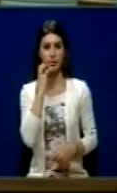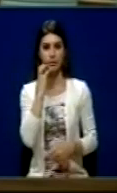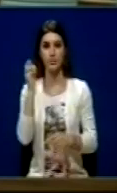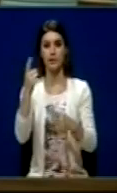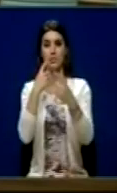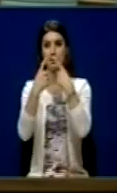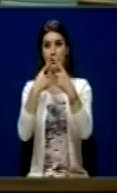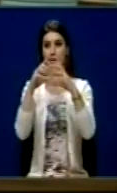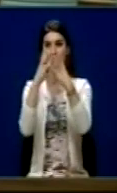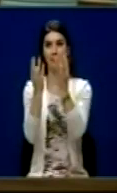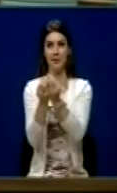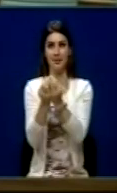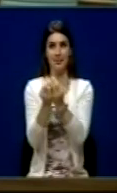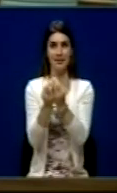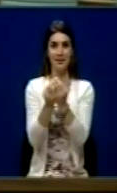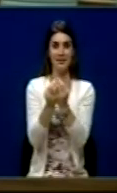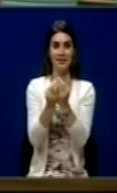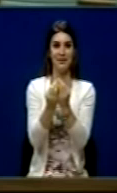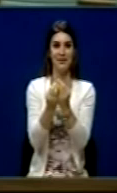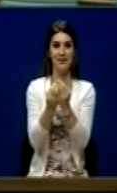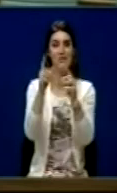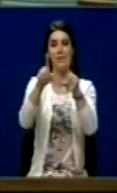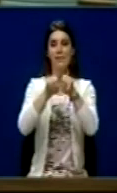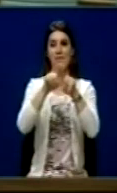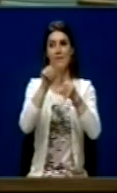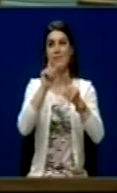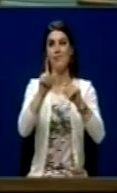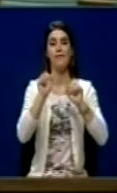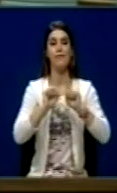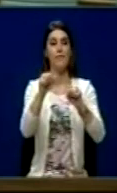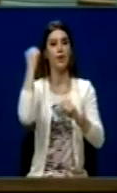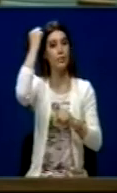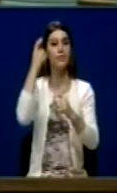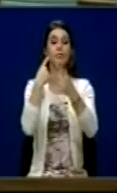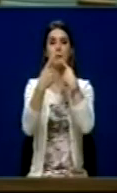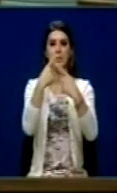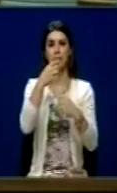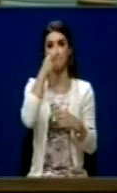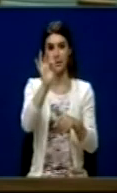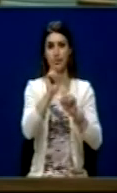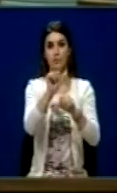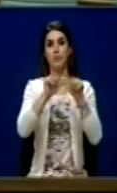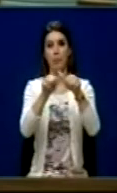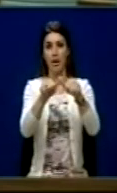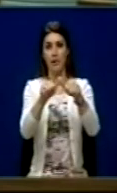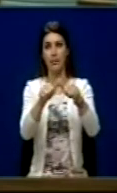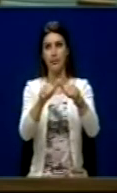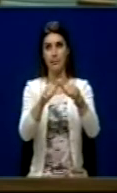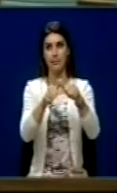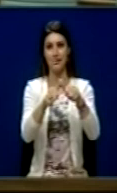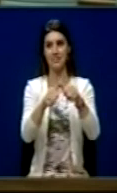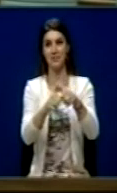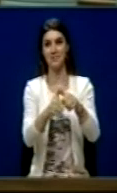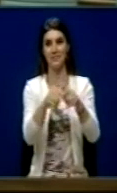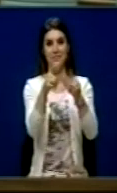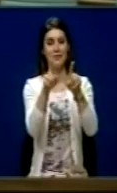a zi, i nevojitështë në Sërbis për që afrua bashkimit të Europian, dhe refuzimi Kosovës që shkëjnë në këto negociatat, dhët ishte kushti mëj minë që dhëtë mund të i vejë Sërbis,